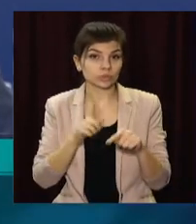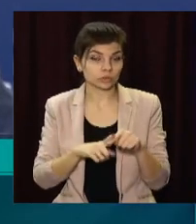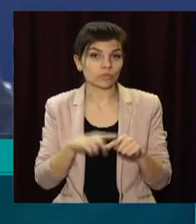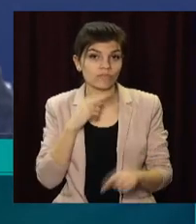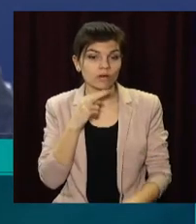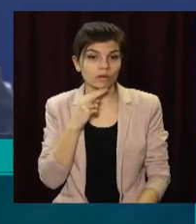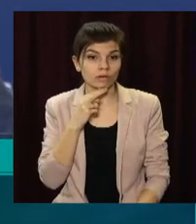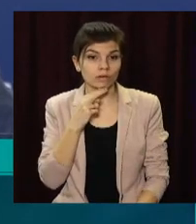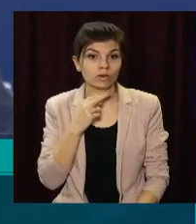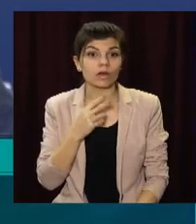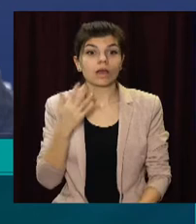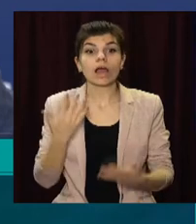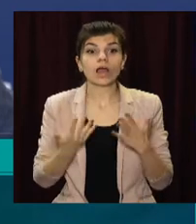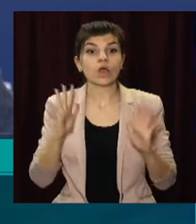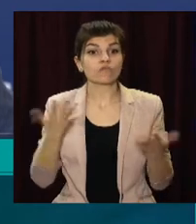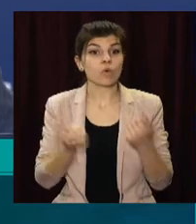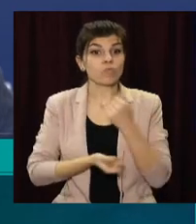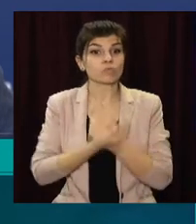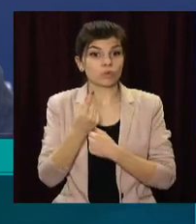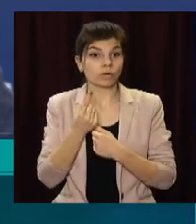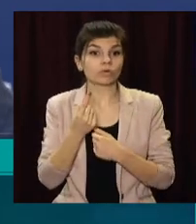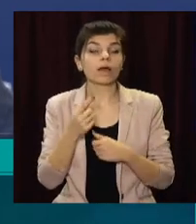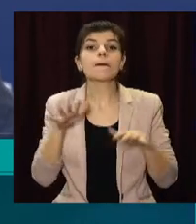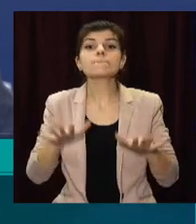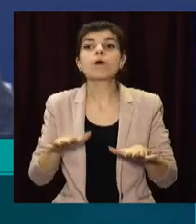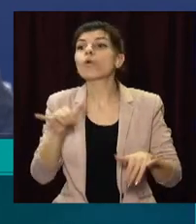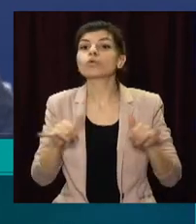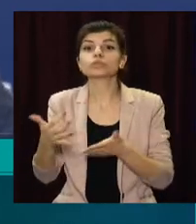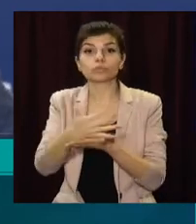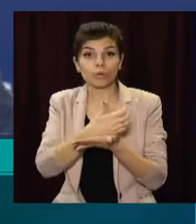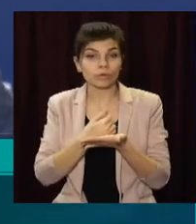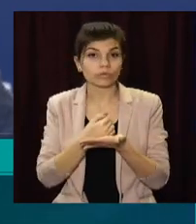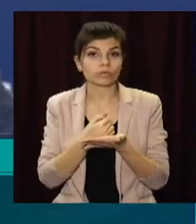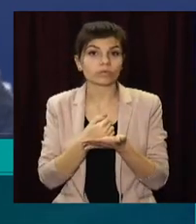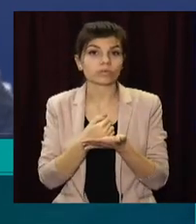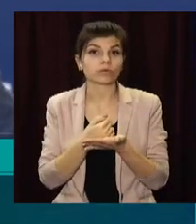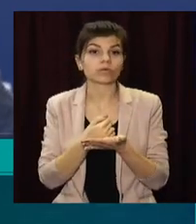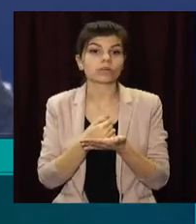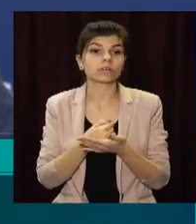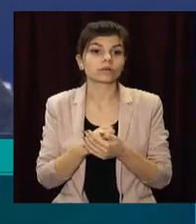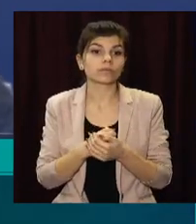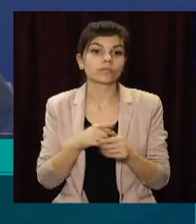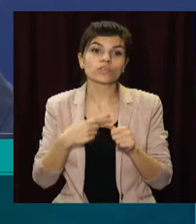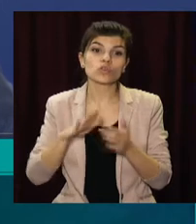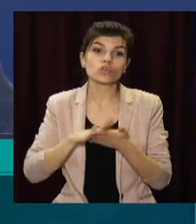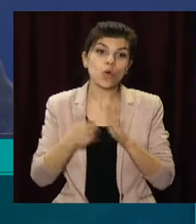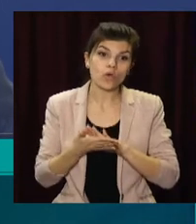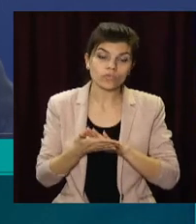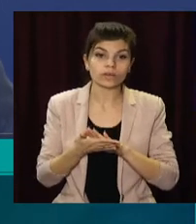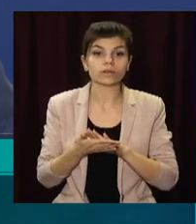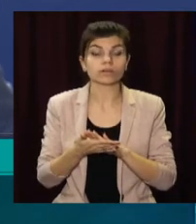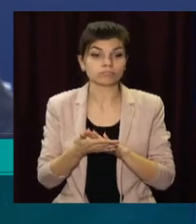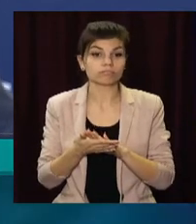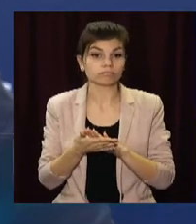потреби з визначенням місця збору, з перемовленими чи з договірною процедурою, вашим надавачим послуг з